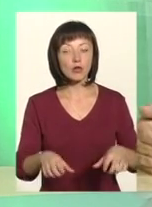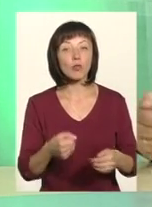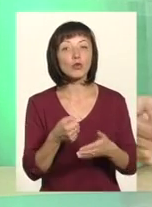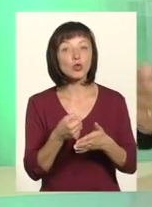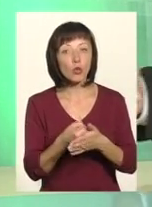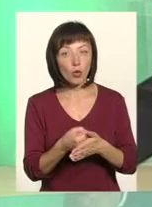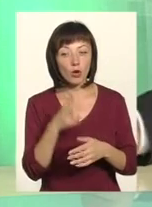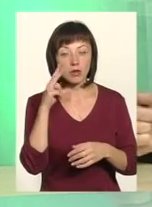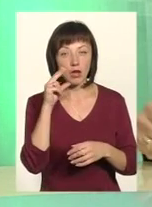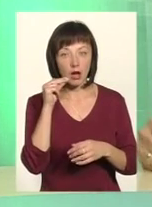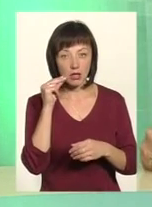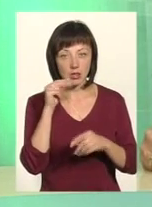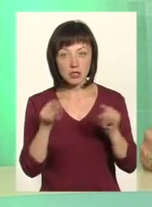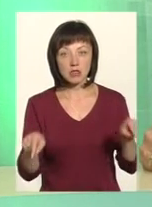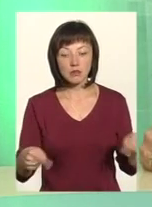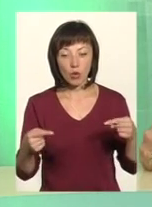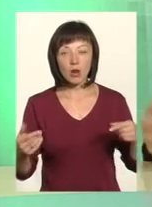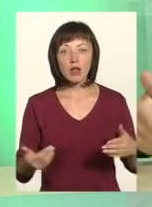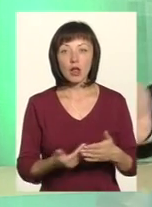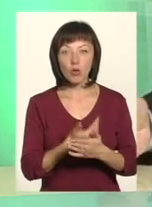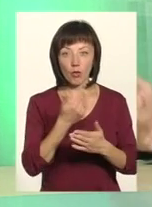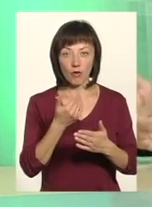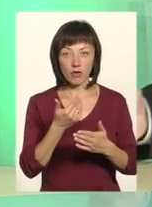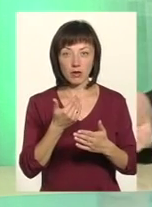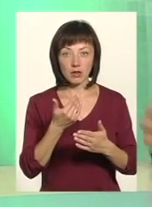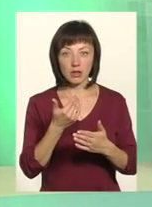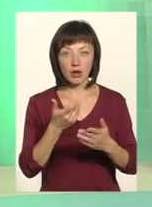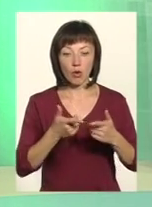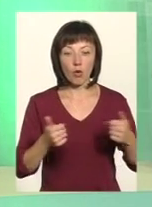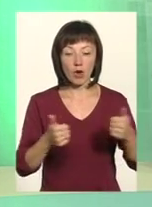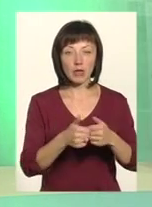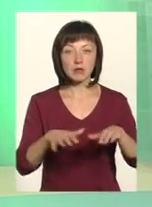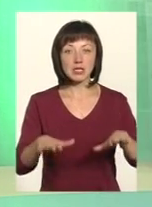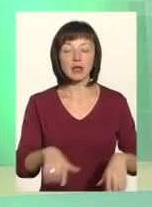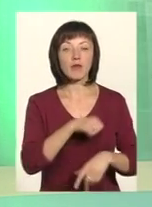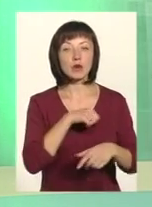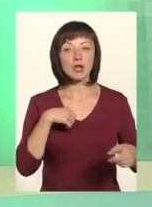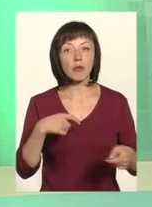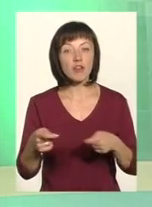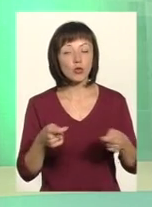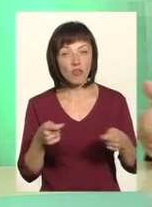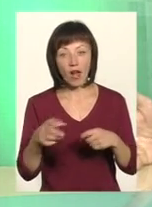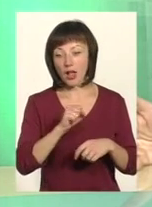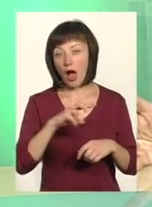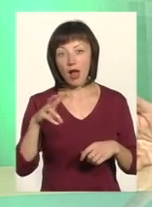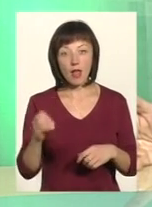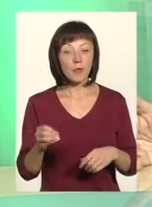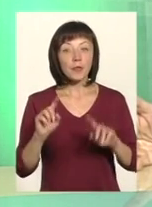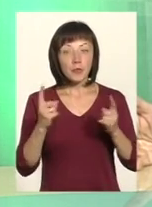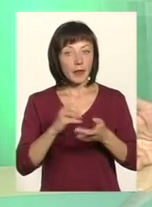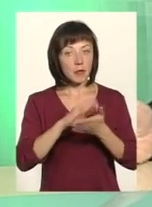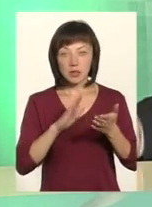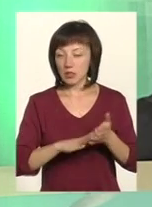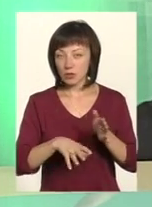дати вже створення нових органів місцевого самоврядування. Але поскільки не призначені